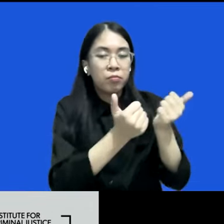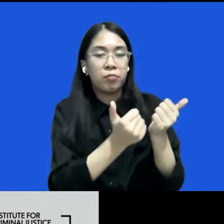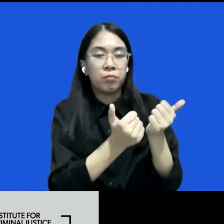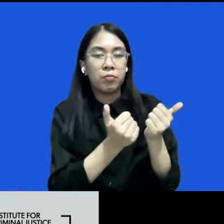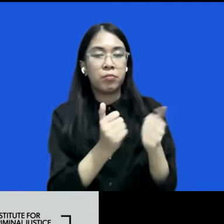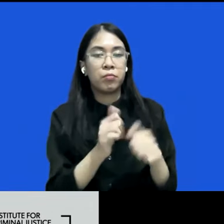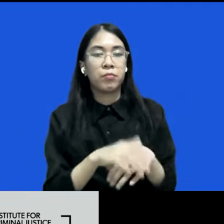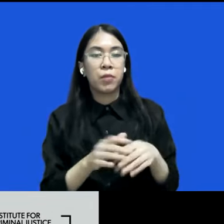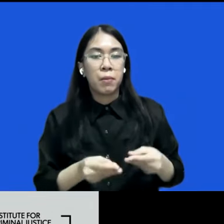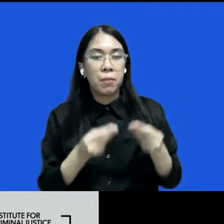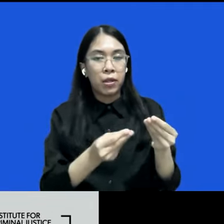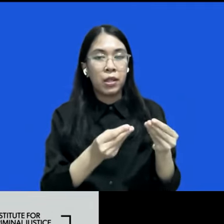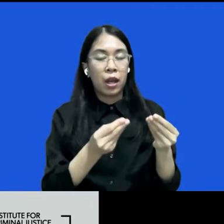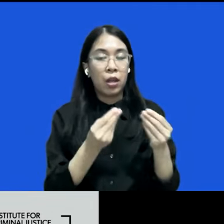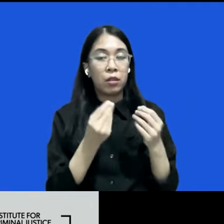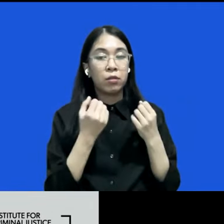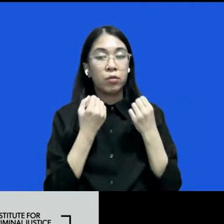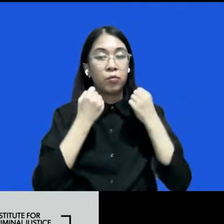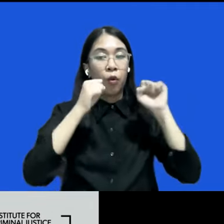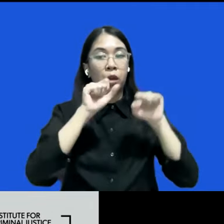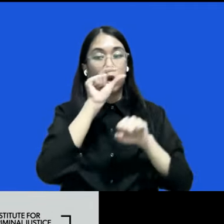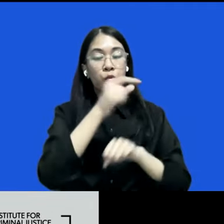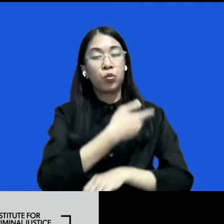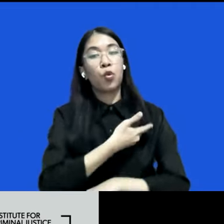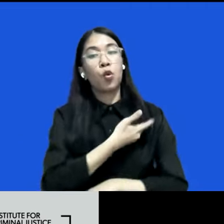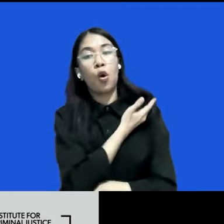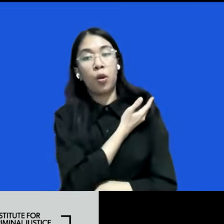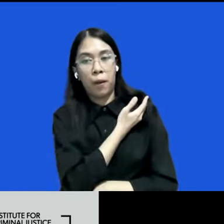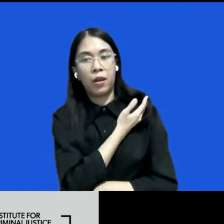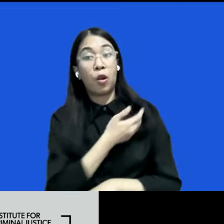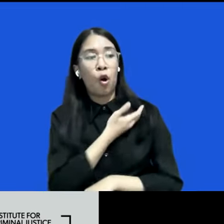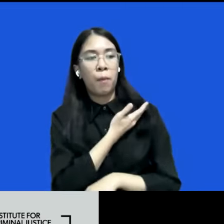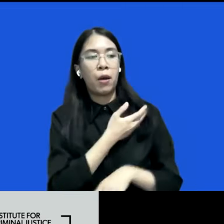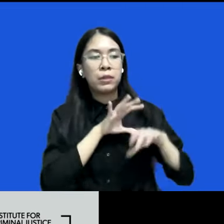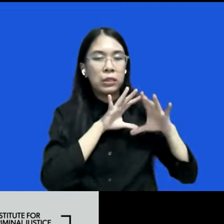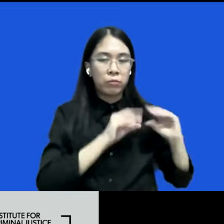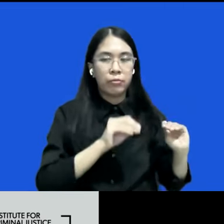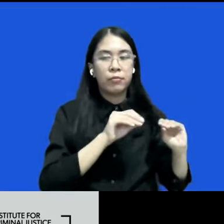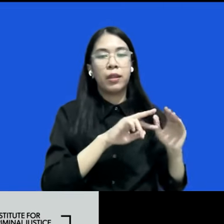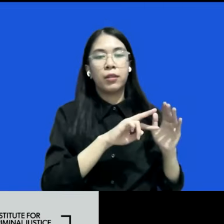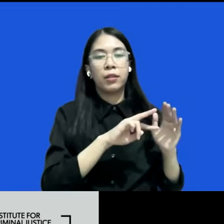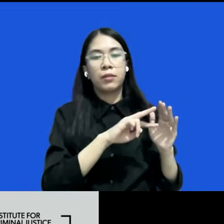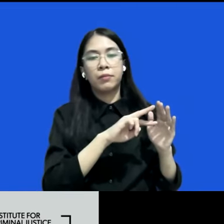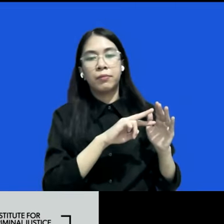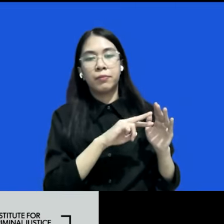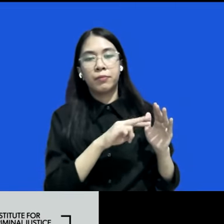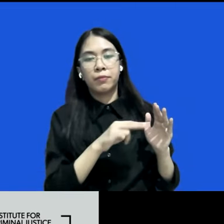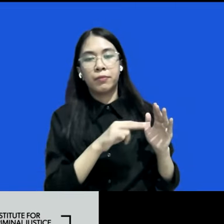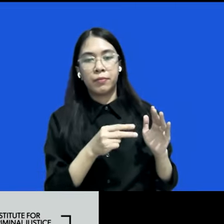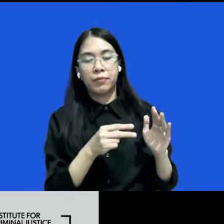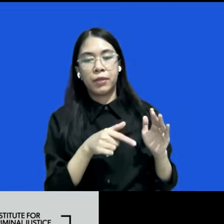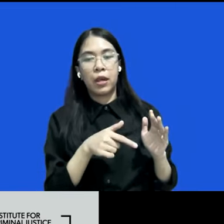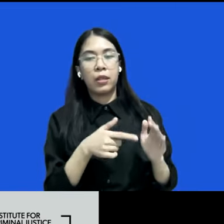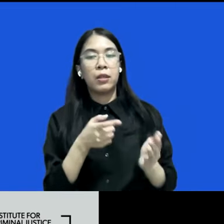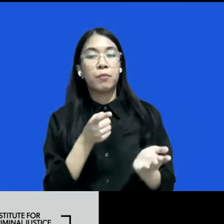kuasa gitu ya power kembali kepada korban yang sempat hilang ketika dia direpresentasikan oleh penuntut umum atau